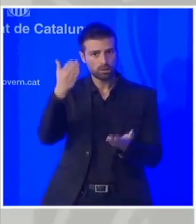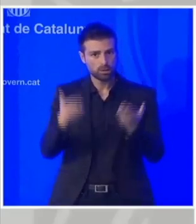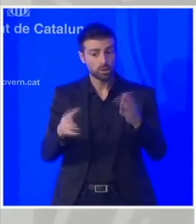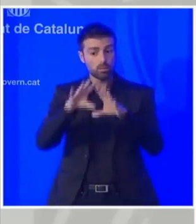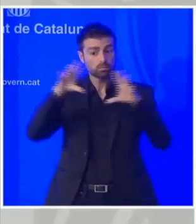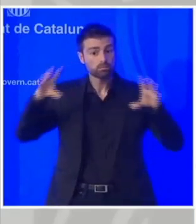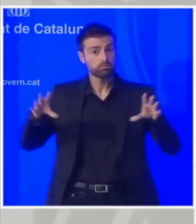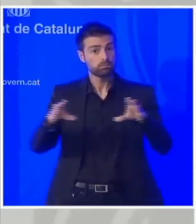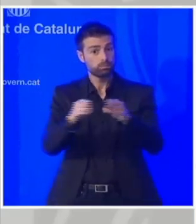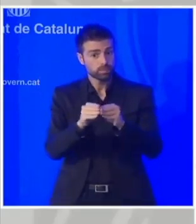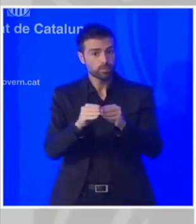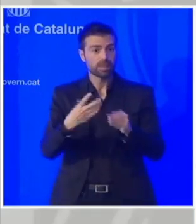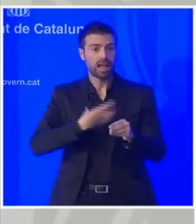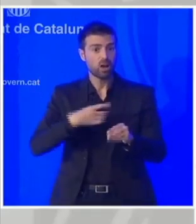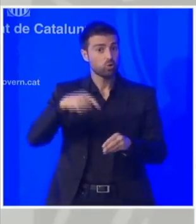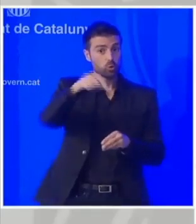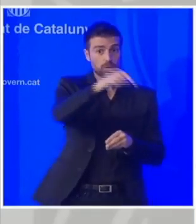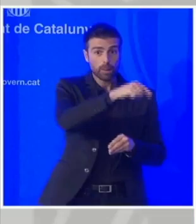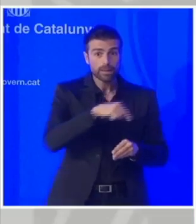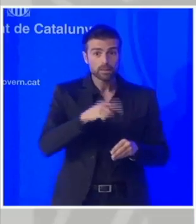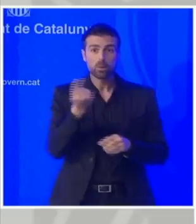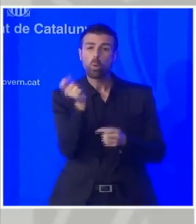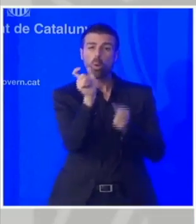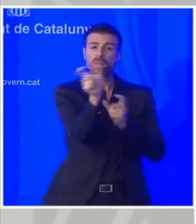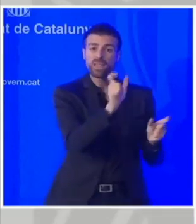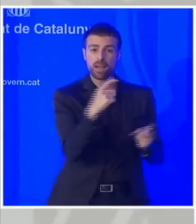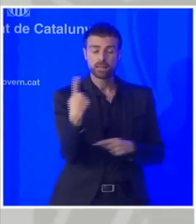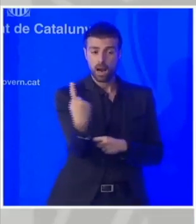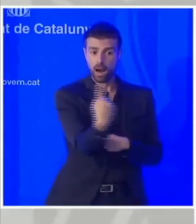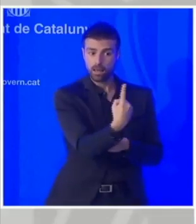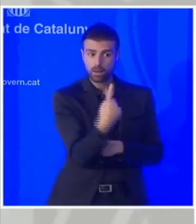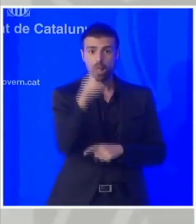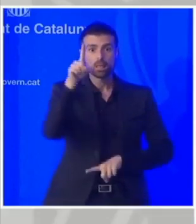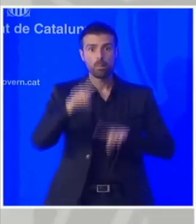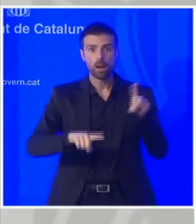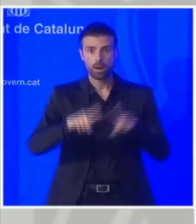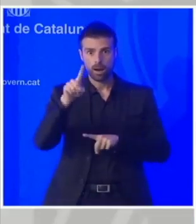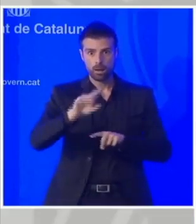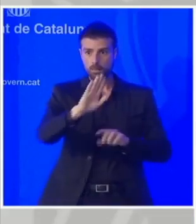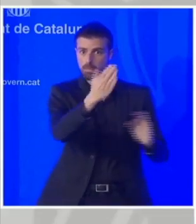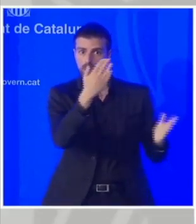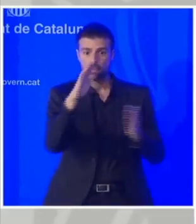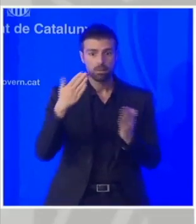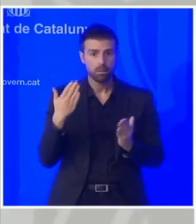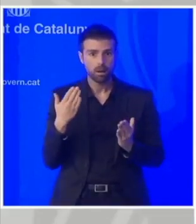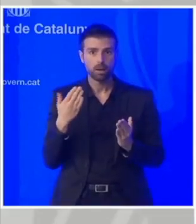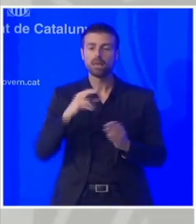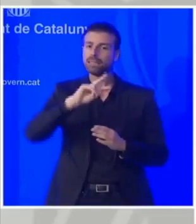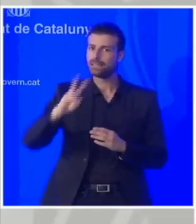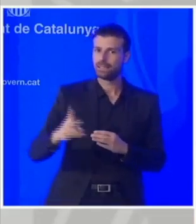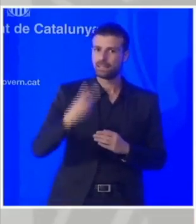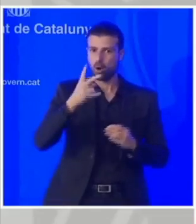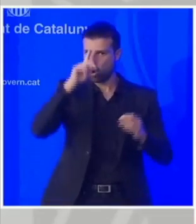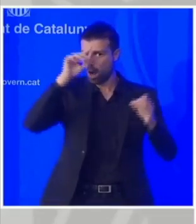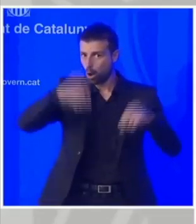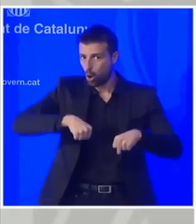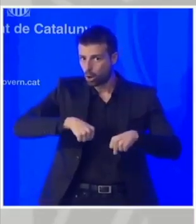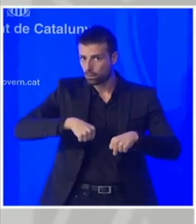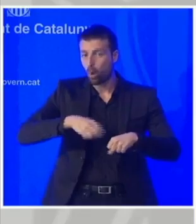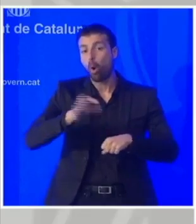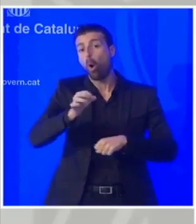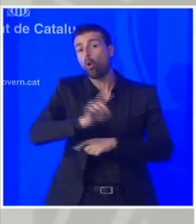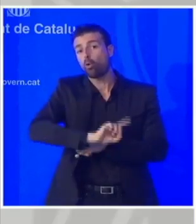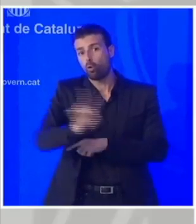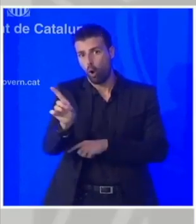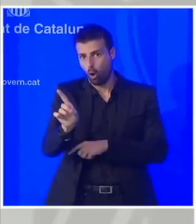dels diferents ajuntaments de les quanties i en funció de la delegació que facin també haurem de fer un segon acord o no perquè